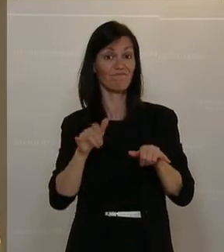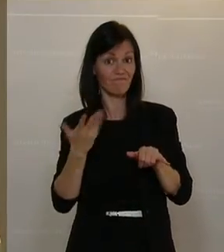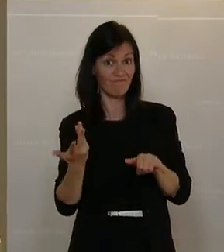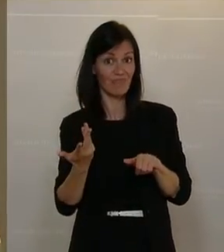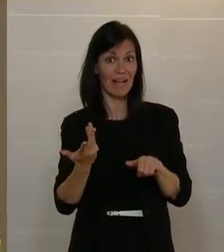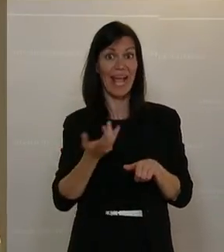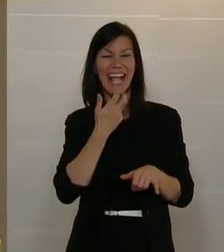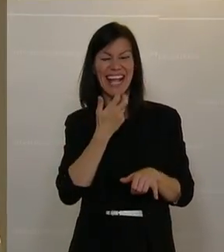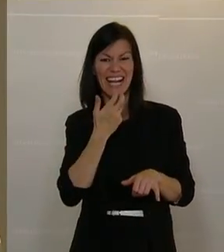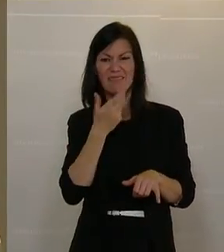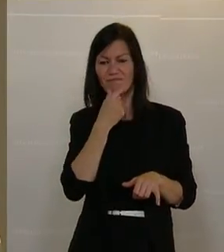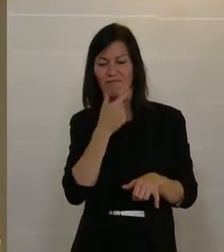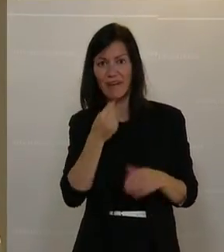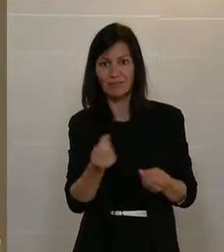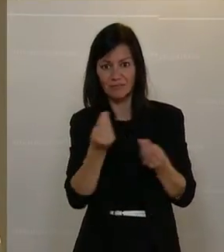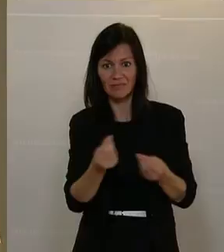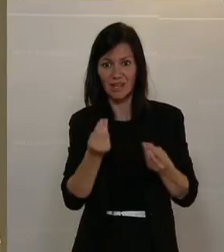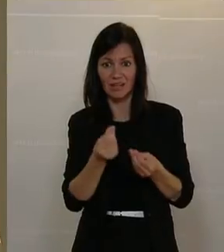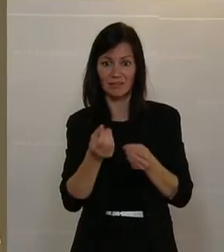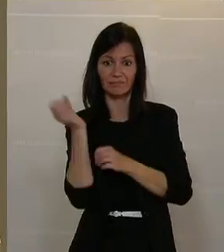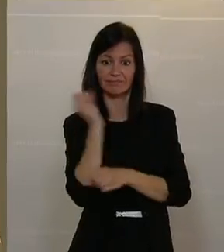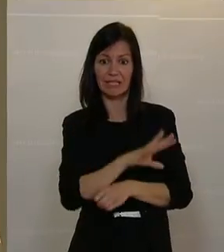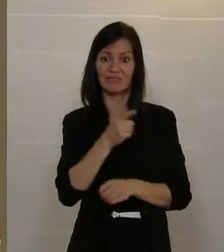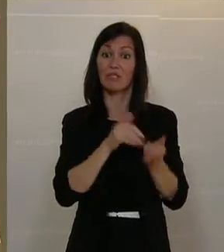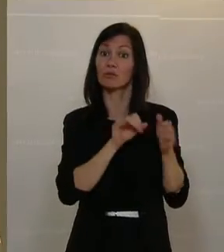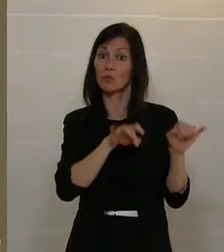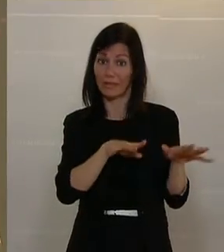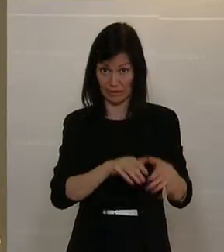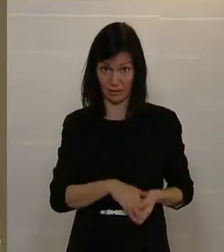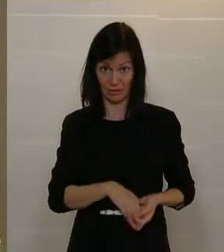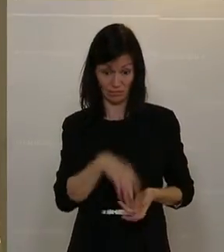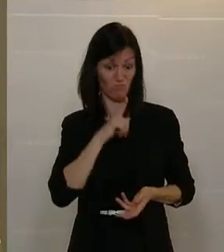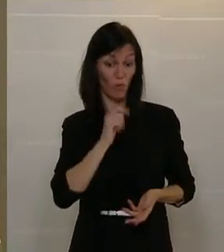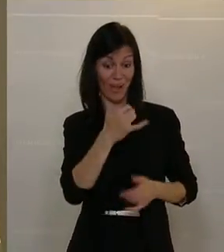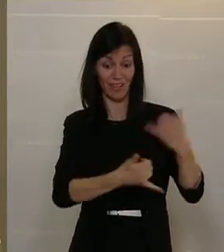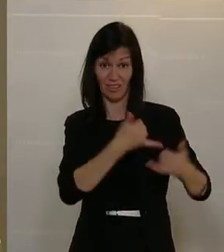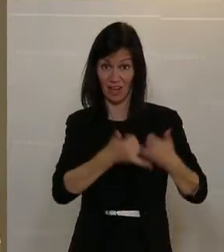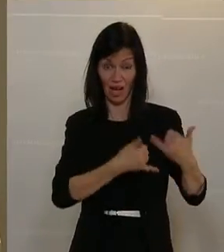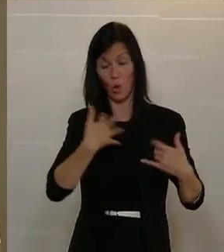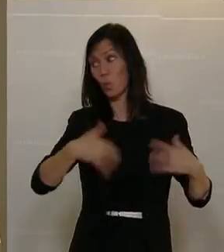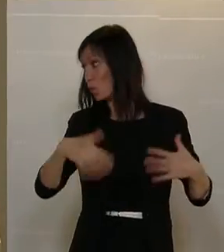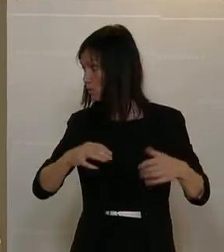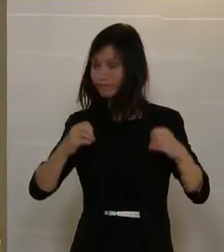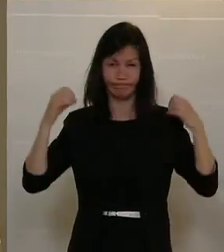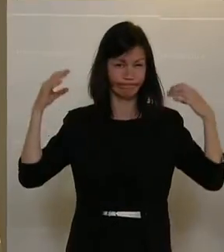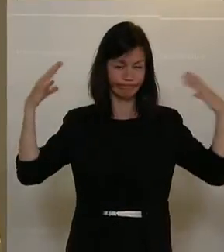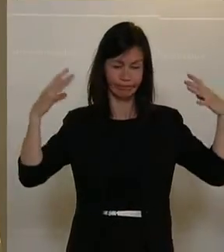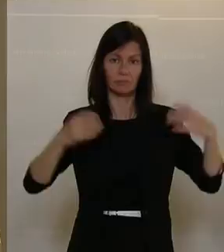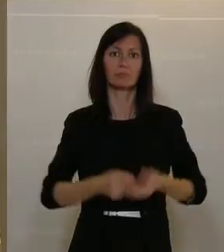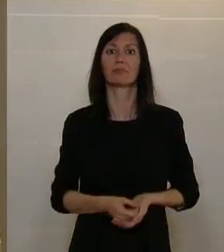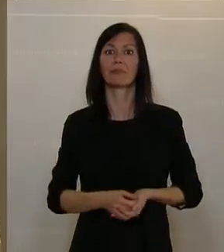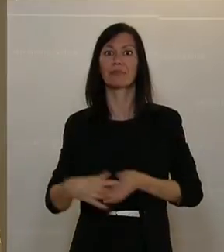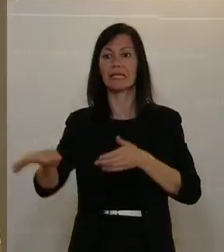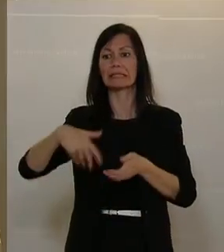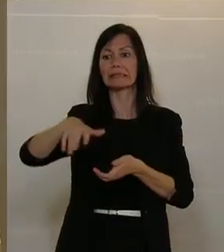und Elektronikgeräte, die 2019 in Verkehr gebracht wurden. Also die Menge, um die es hier geht, ist beachtlich. Und inzwischen sind die